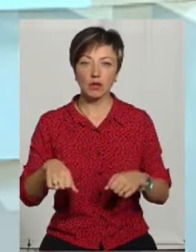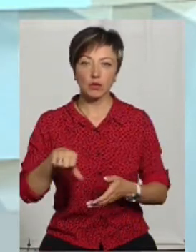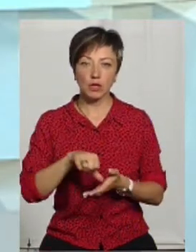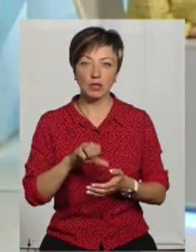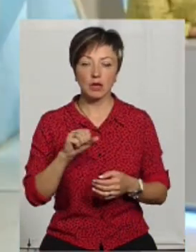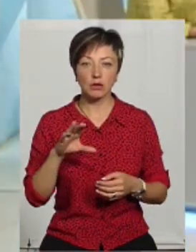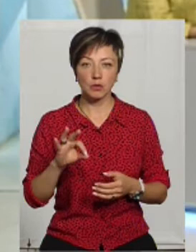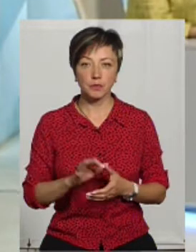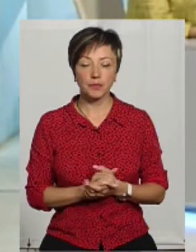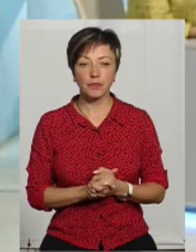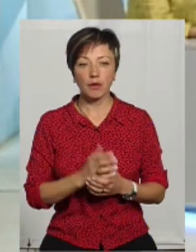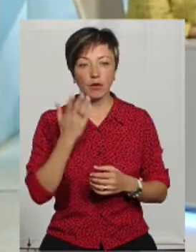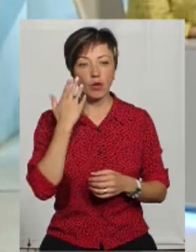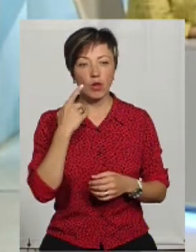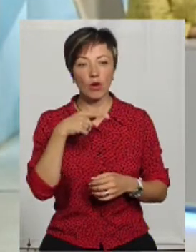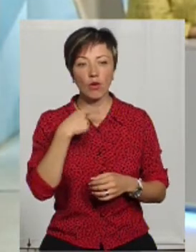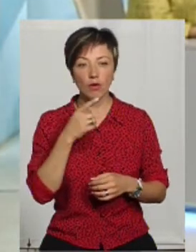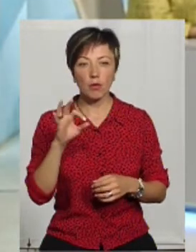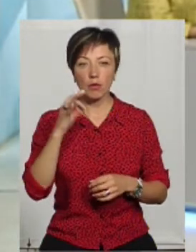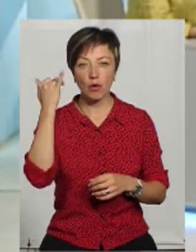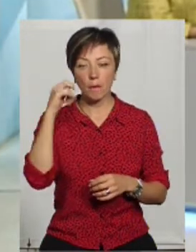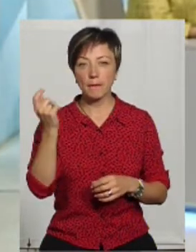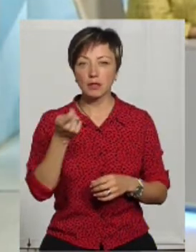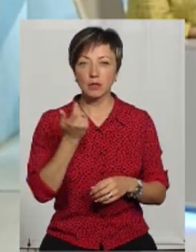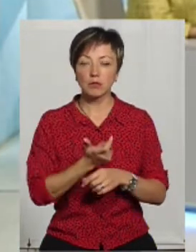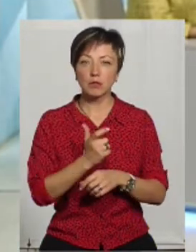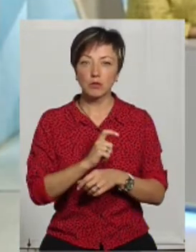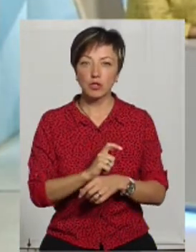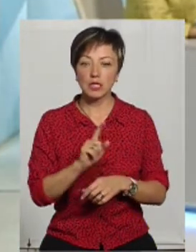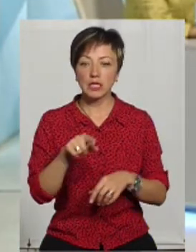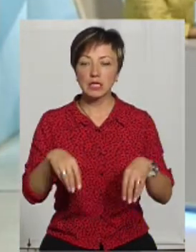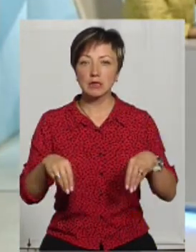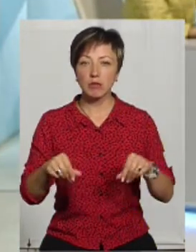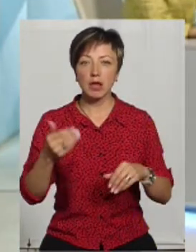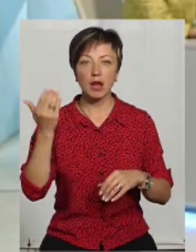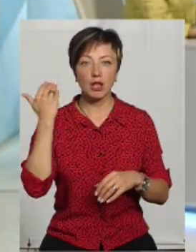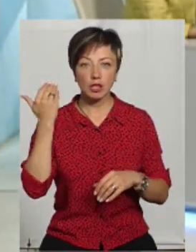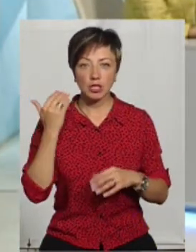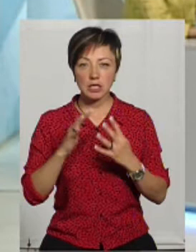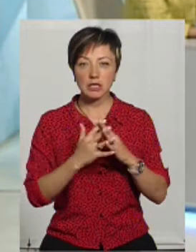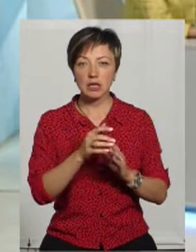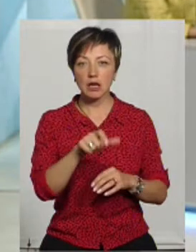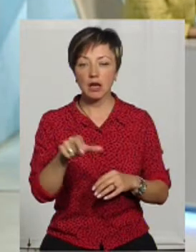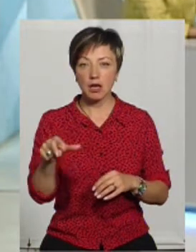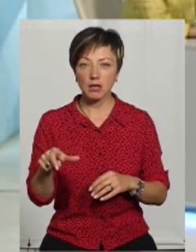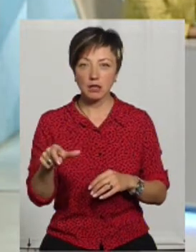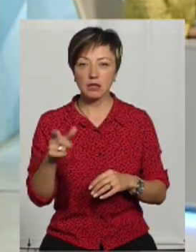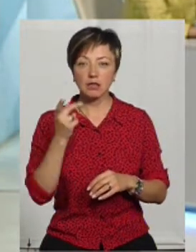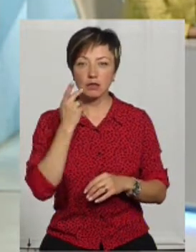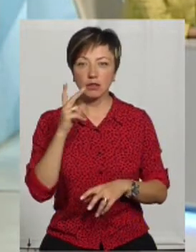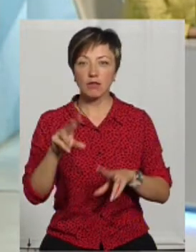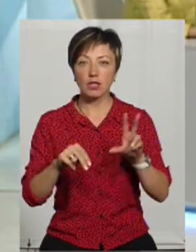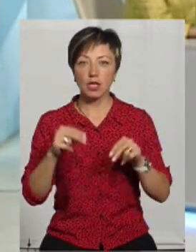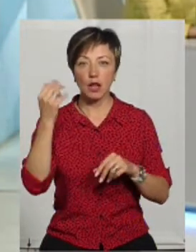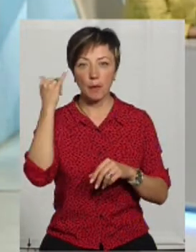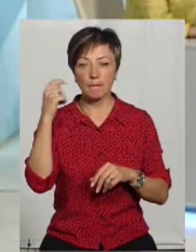НАТО. Коли говоримо про пасовища, то усе ж таки більше із тих земель, які раніше селяни, там села завжди вважали